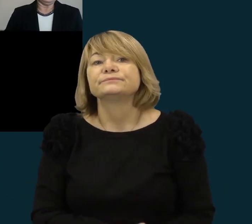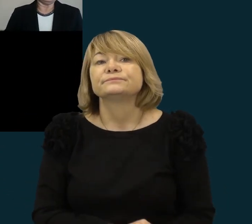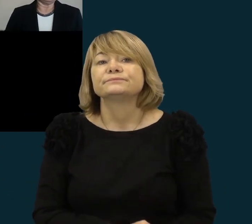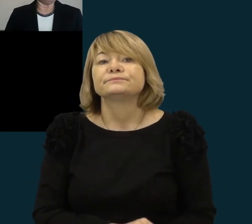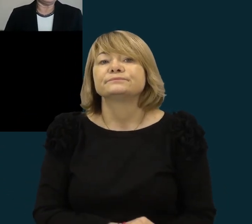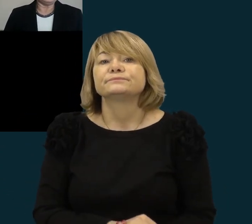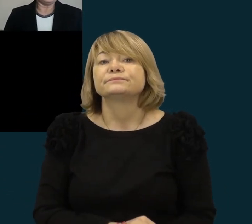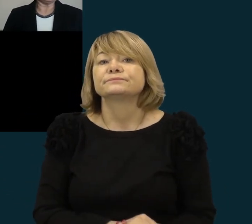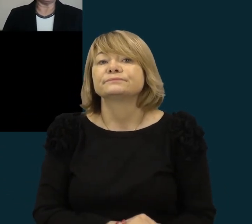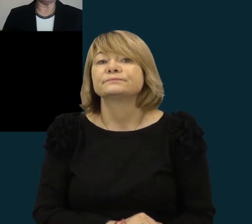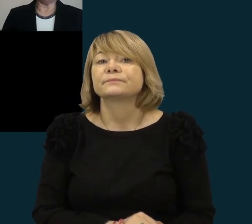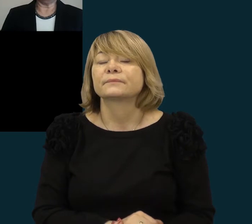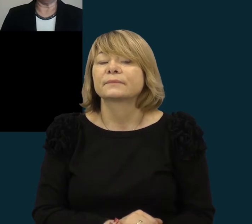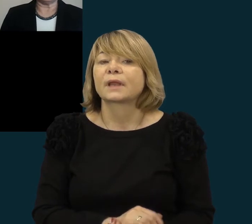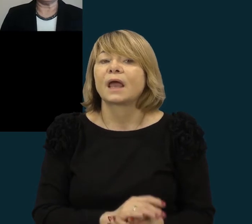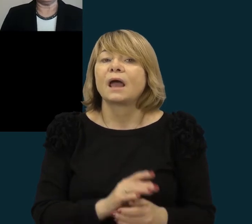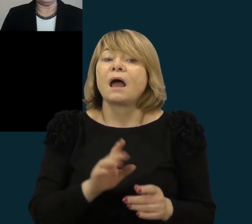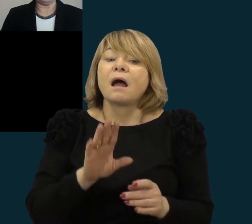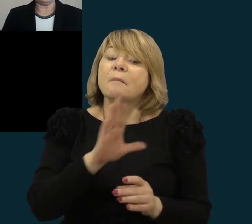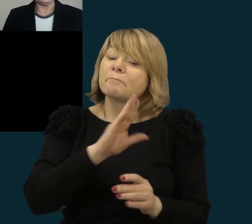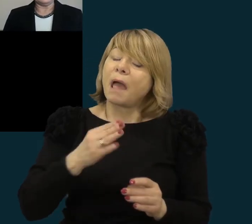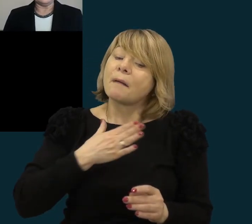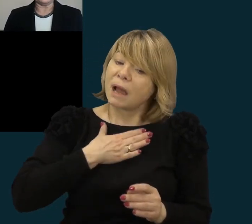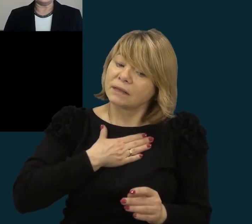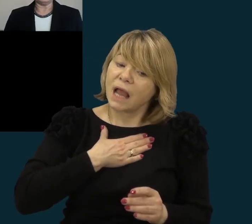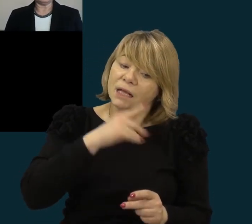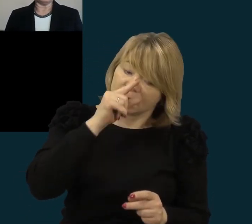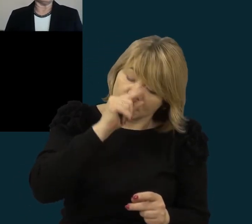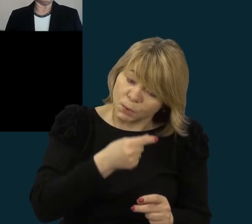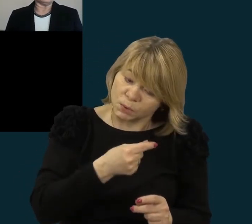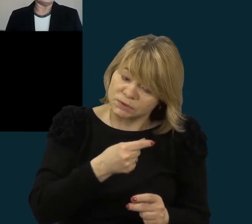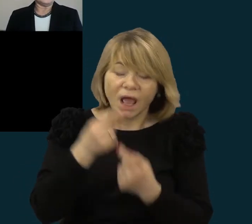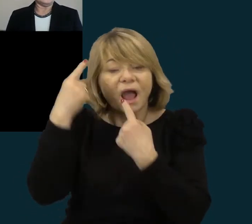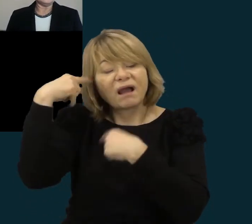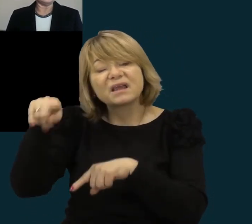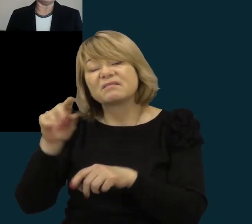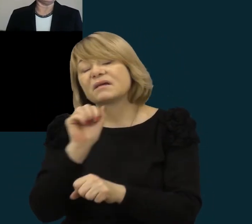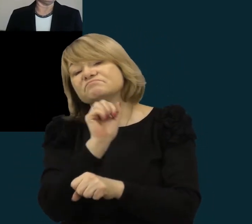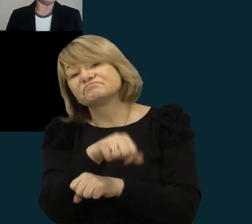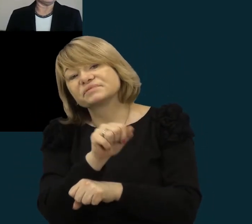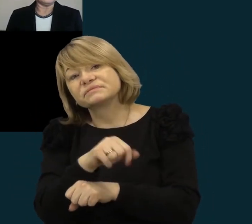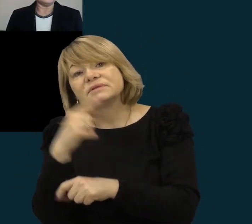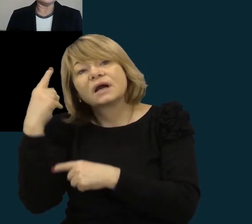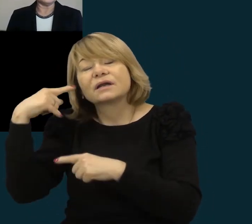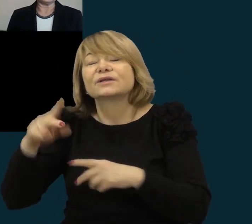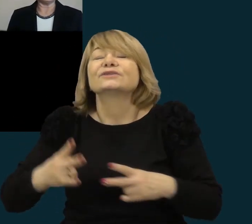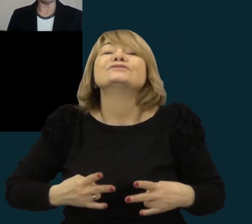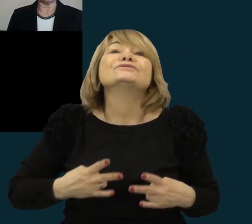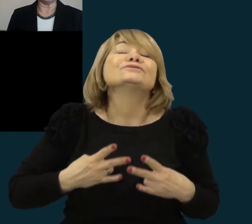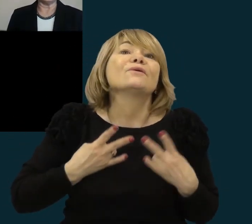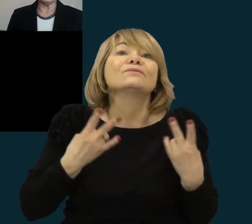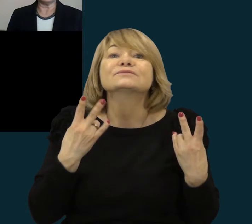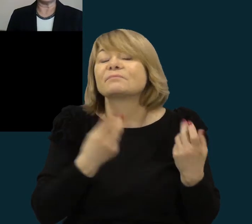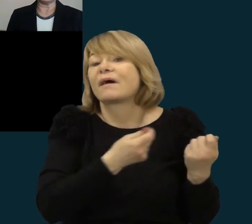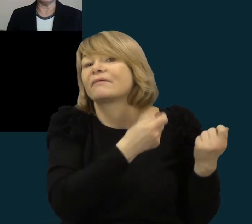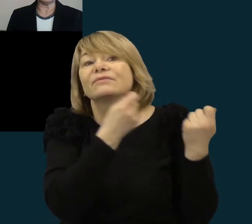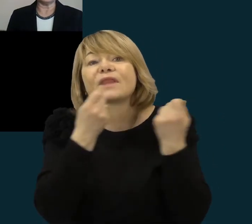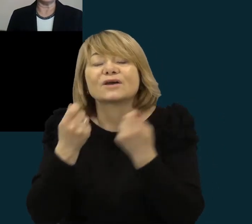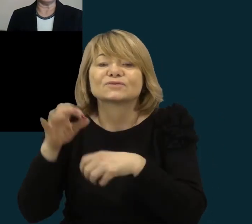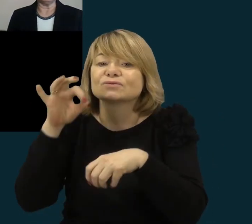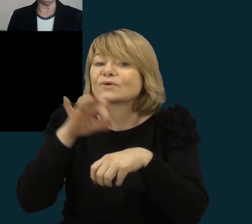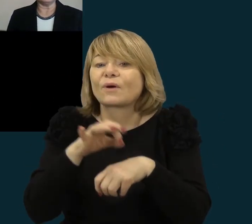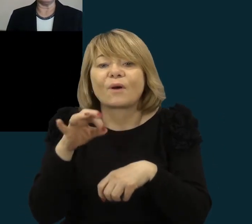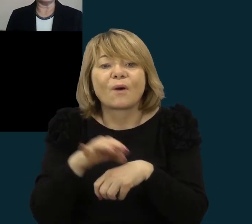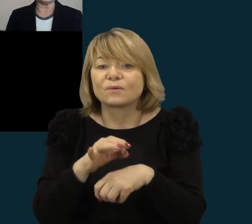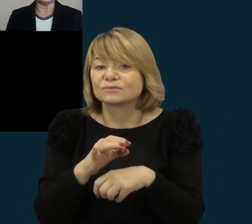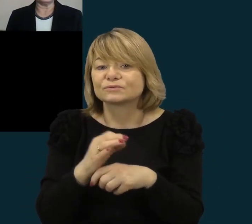Be manęs vieni liūdi, kiti man abejingi. Iš pradžiu esu daugumai reikalinga, vėliau kai kuriems nešu savę džiaugsmas, kausmas,